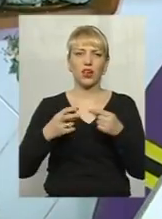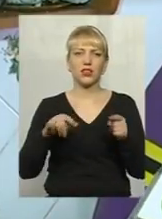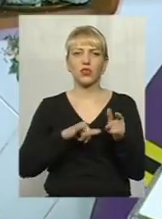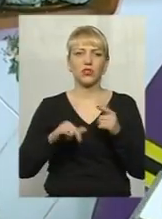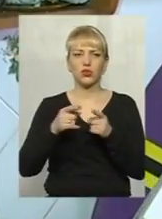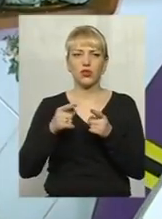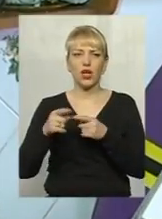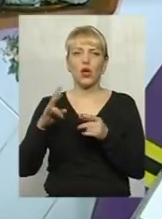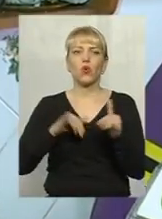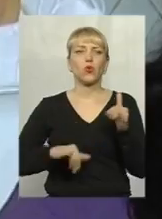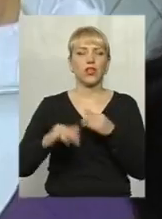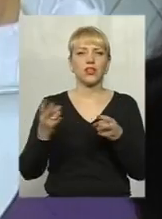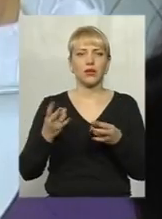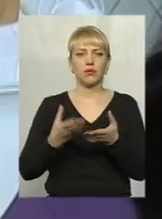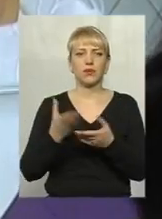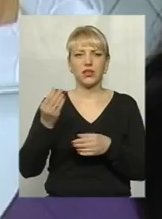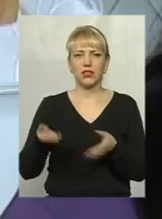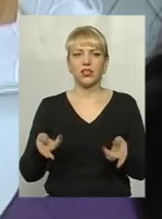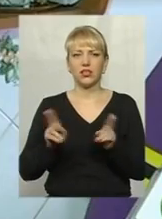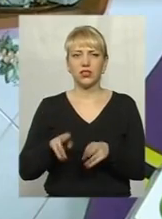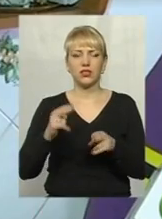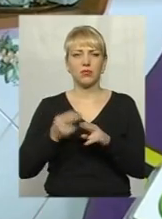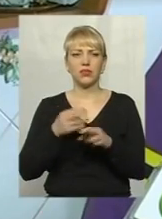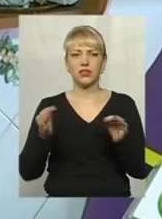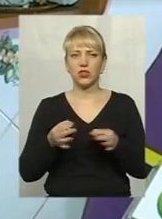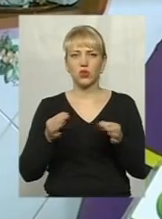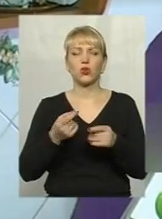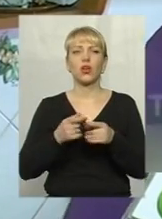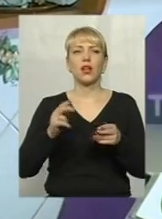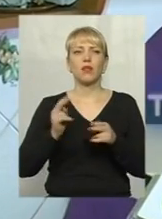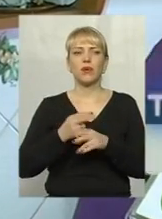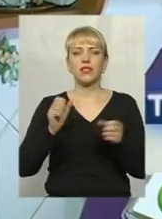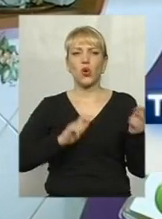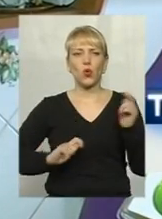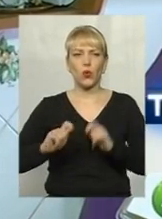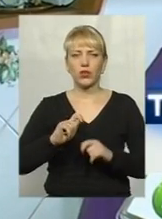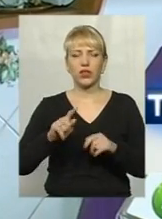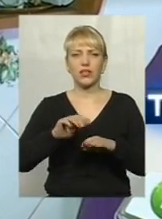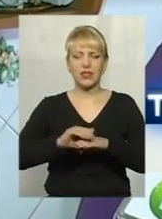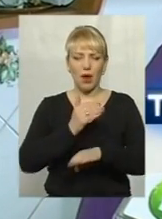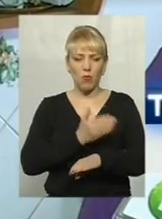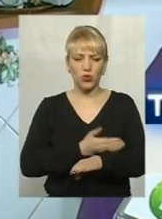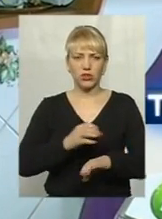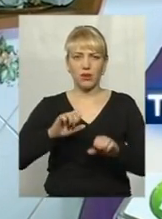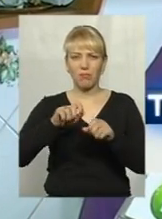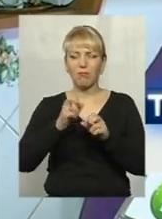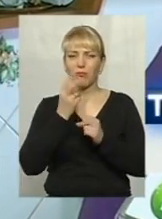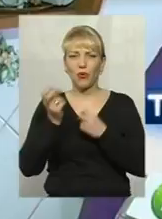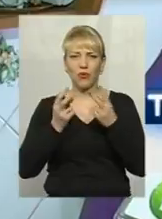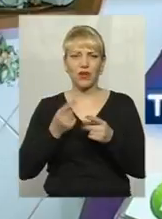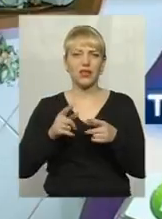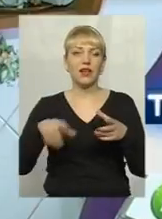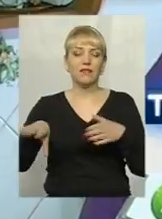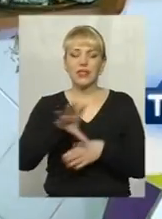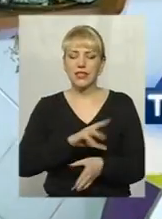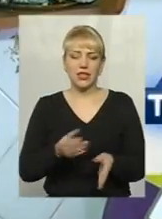Це ж за все треба платити. Лишилися без нічого. Без одежі в дитини сапожки вон порвані. То, що на це пили, без